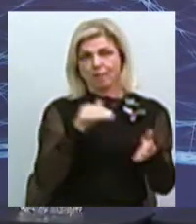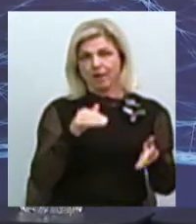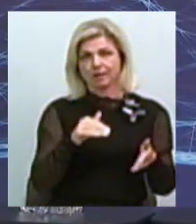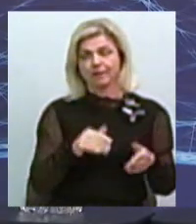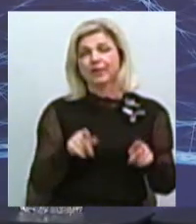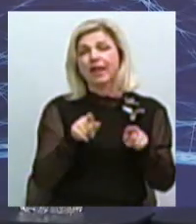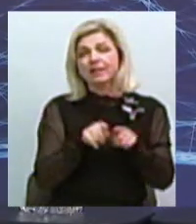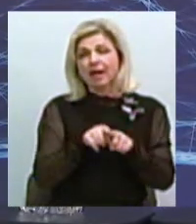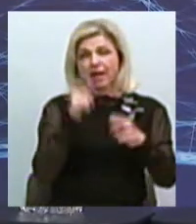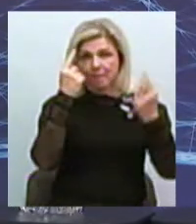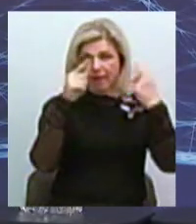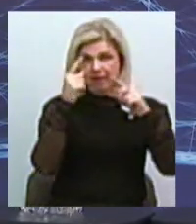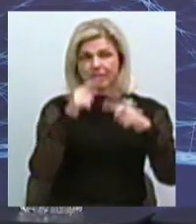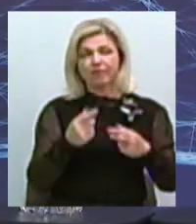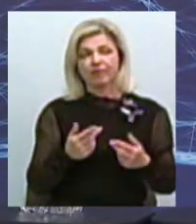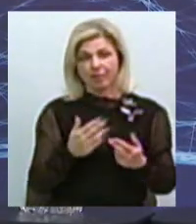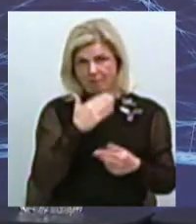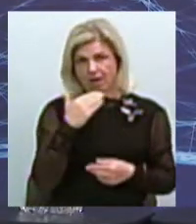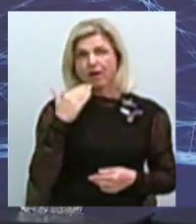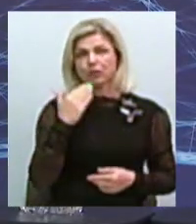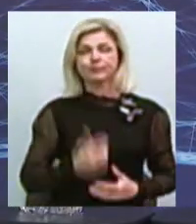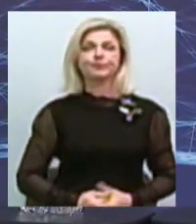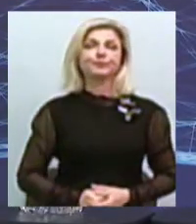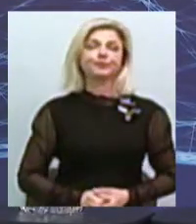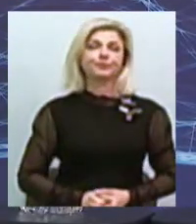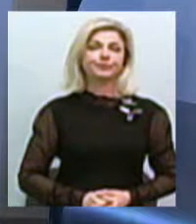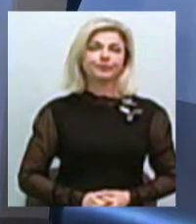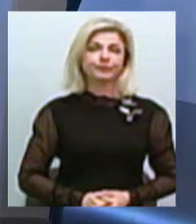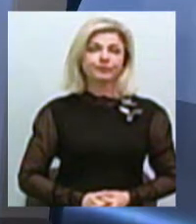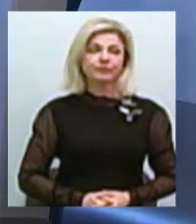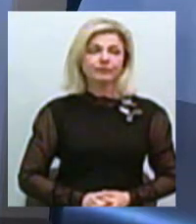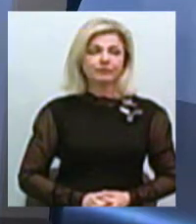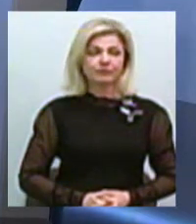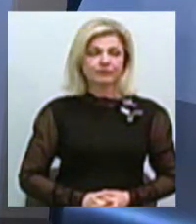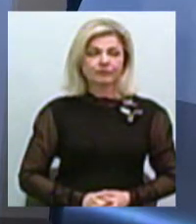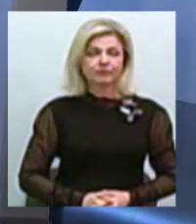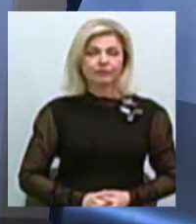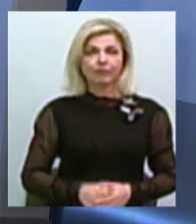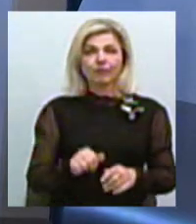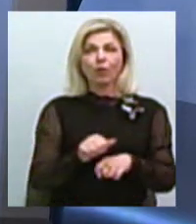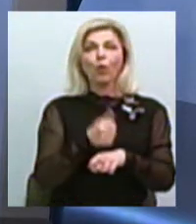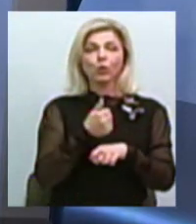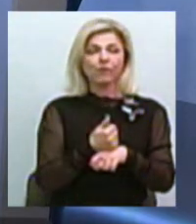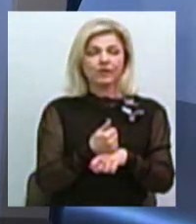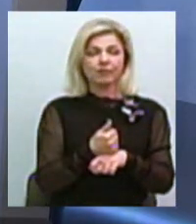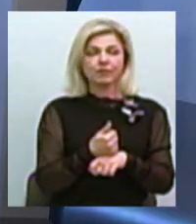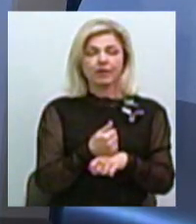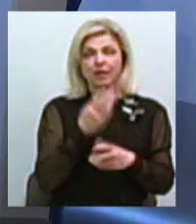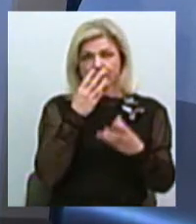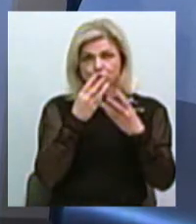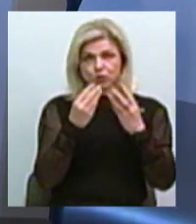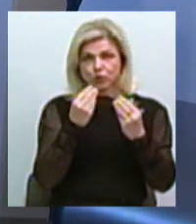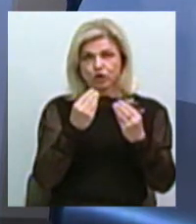Таких міфів, в принципі, да. Цікаві приклади. Ну, як для мене, що головний, мабуть, такий штучно